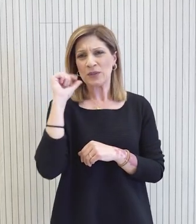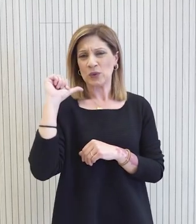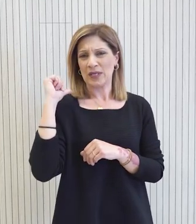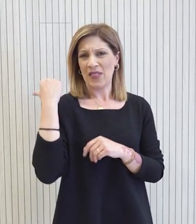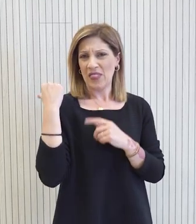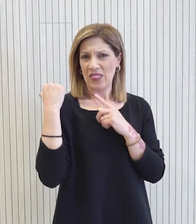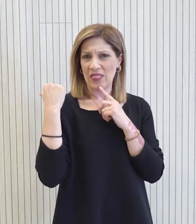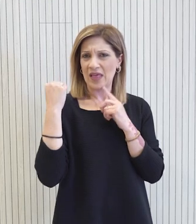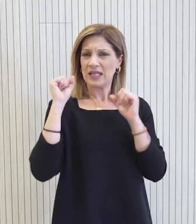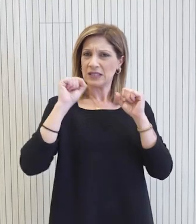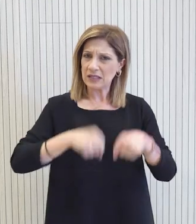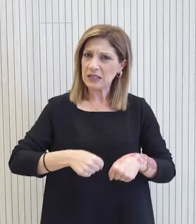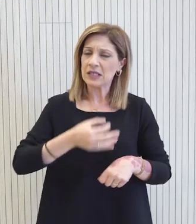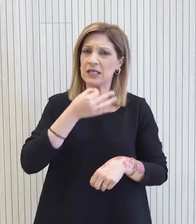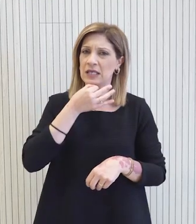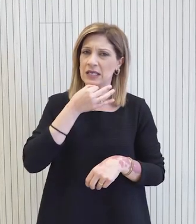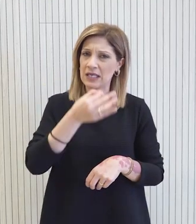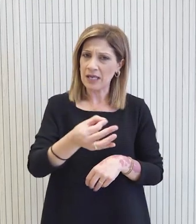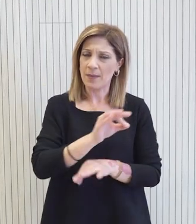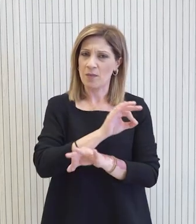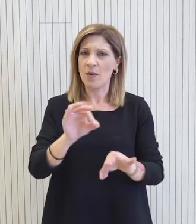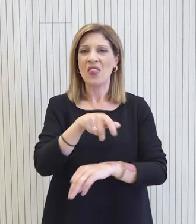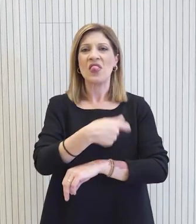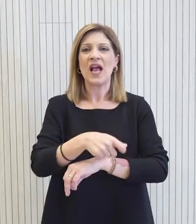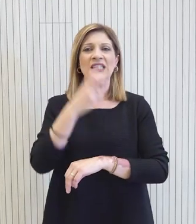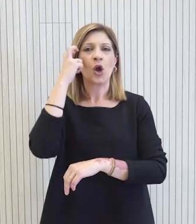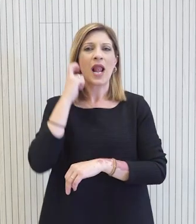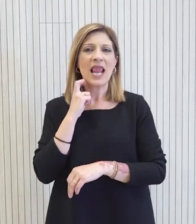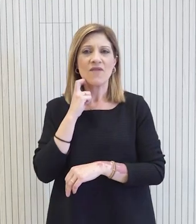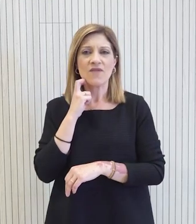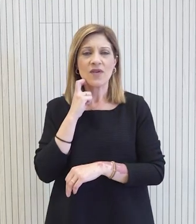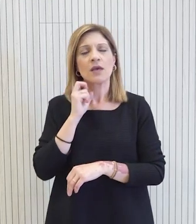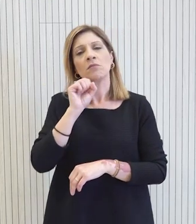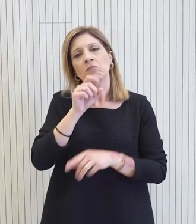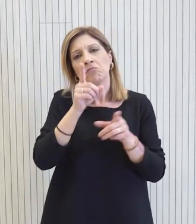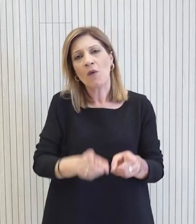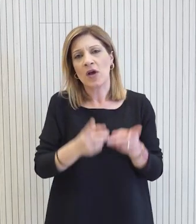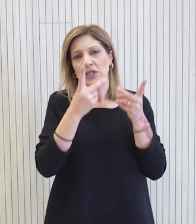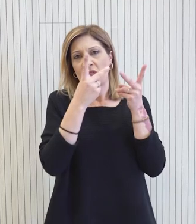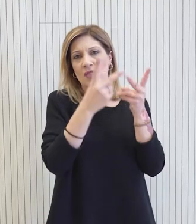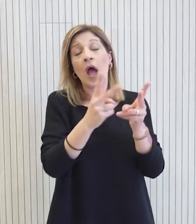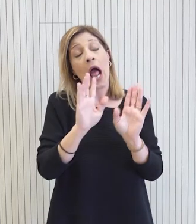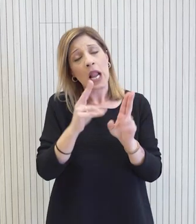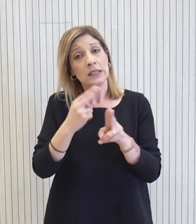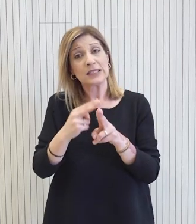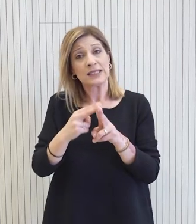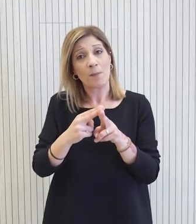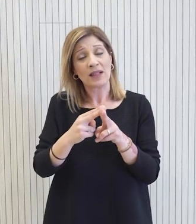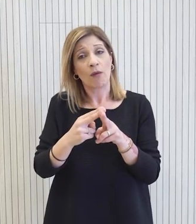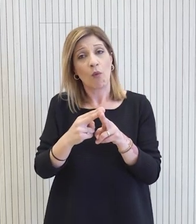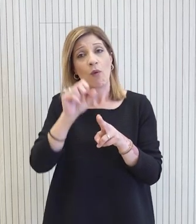η επιδηλωτική τοποθέτηση του δικαστήριου της Λιβύης. Αντιλαμβάνεστε ότι αυτό έχει τη γεωπολιτική συστημασία